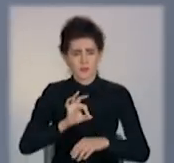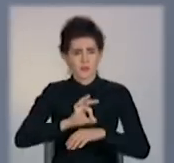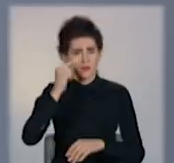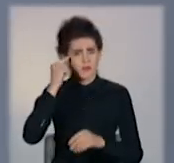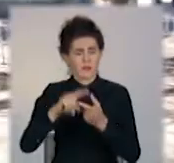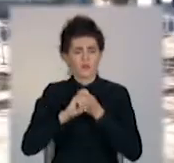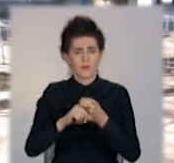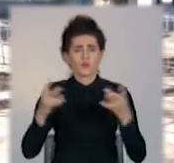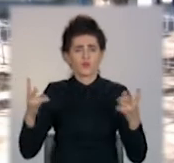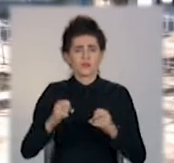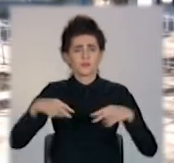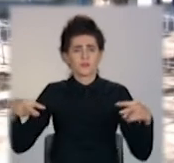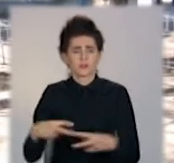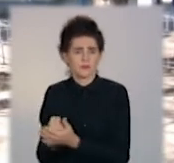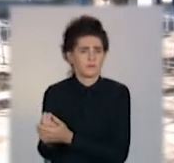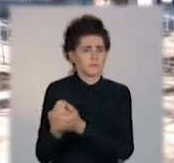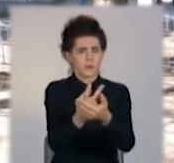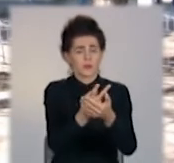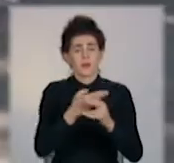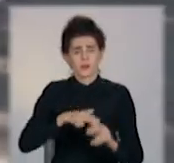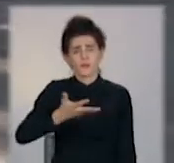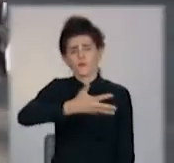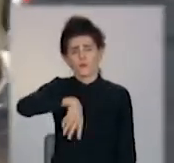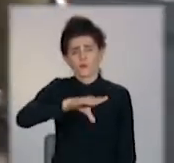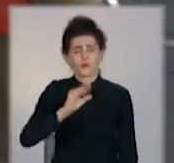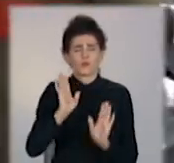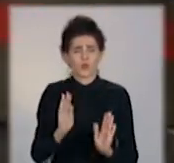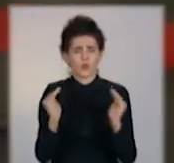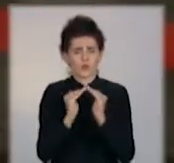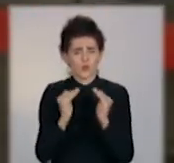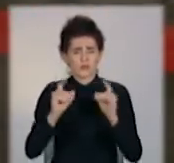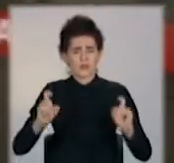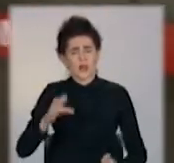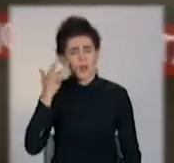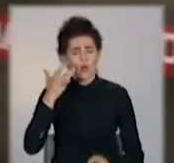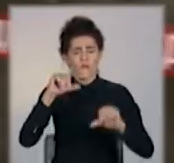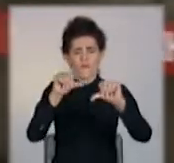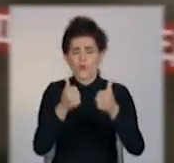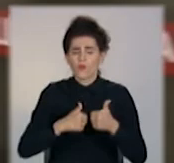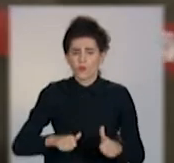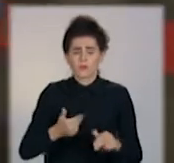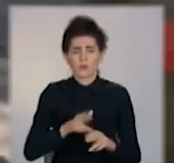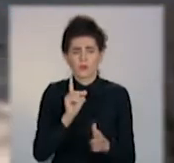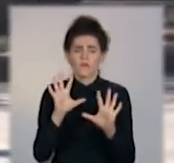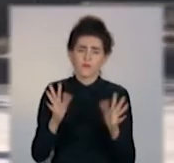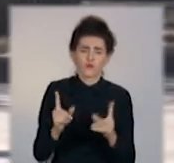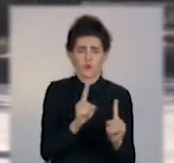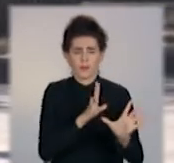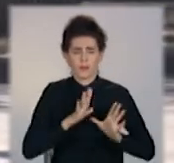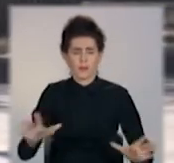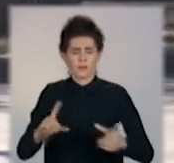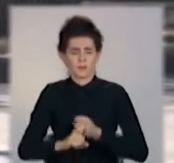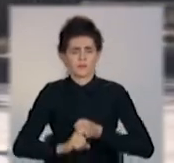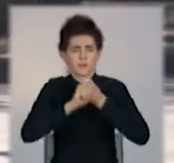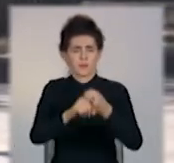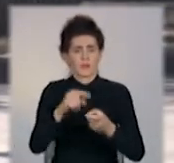потребуватимуть госпіталізації. Всі інші перехворіють у легкій формі та можуть бути переносниками вірусу. Тож